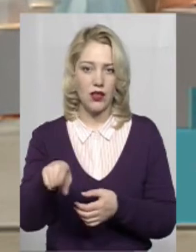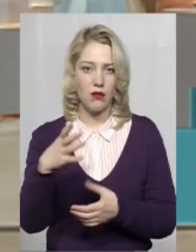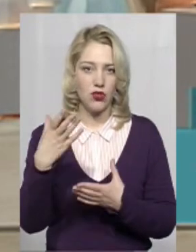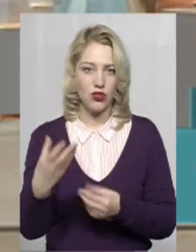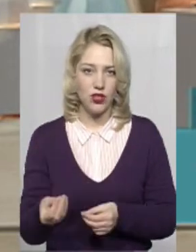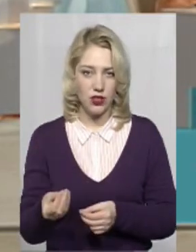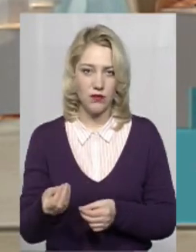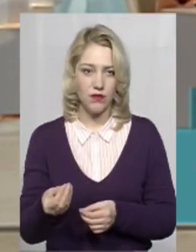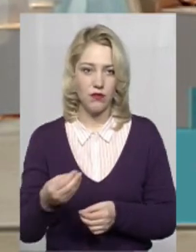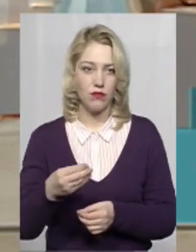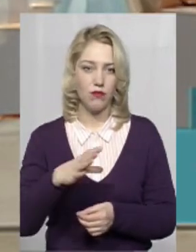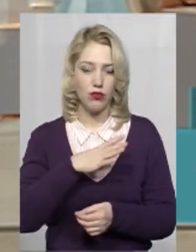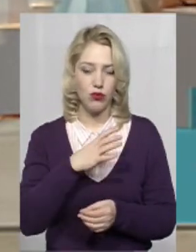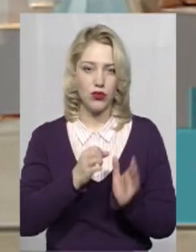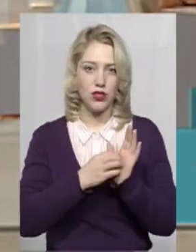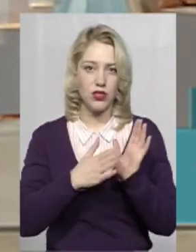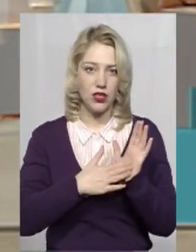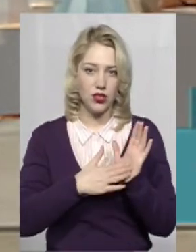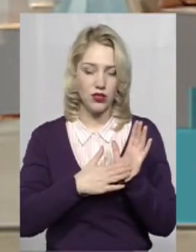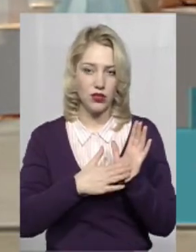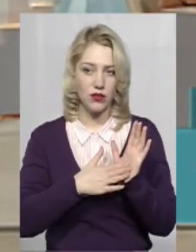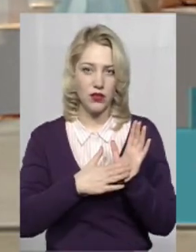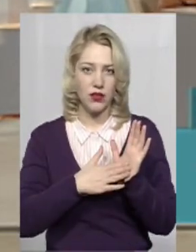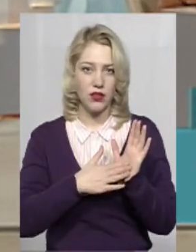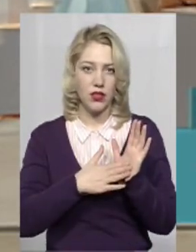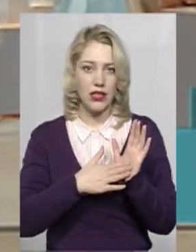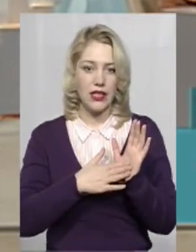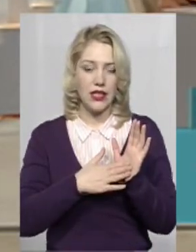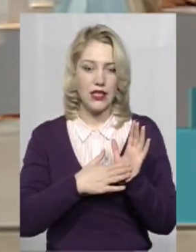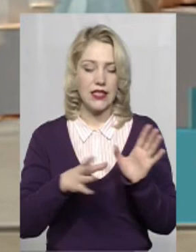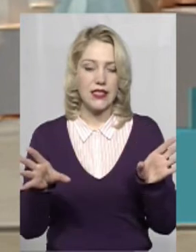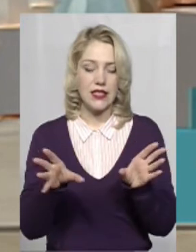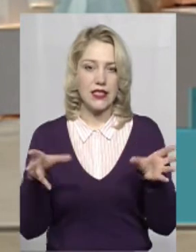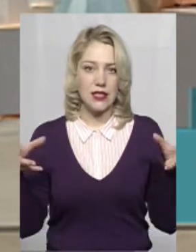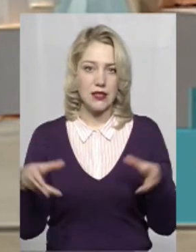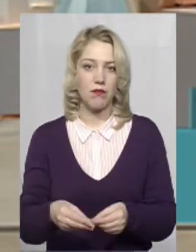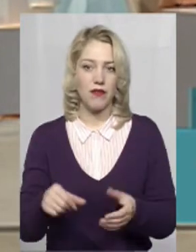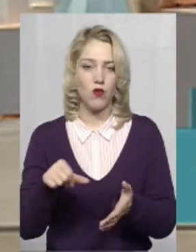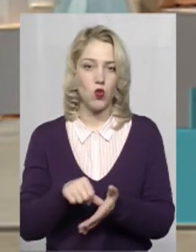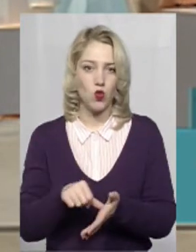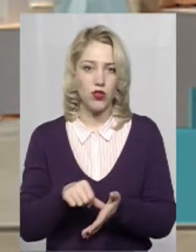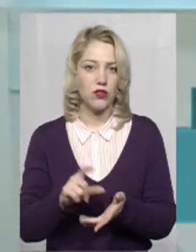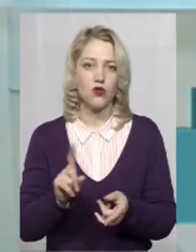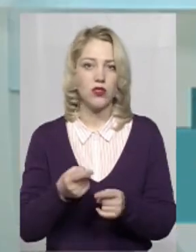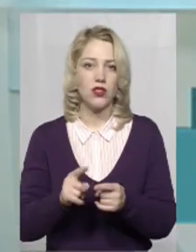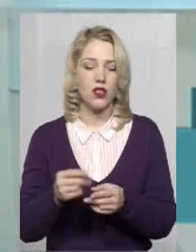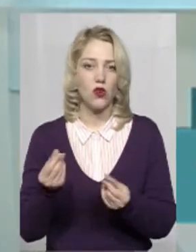було зазначено на співучасть. Що це за гроші?